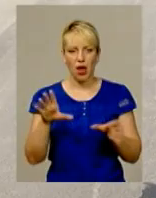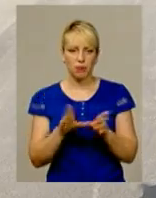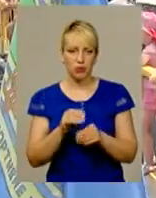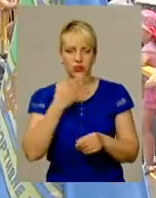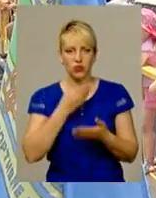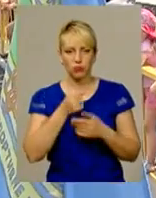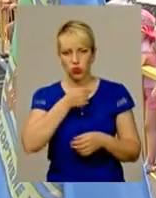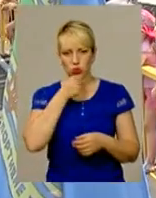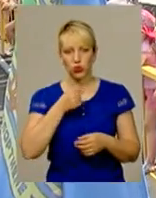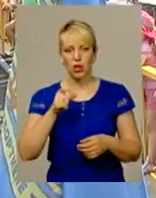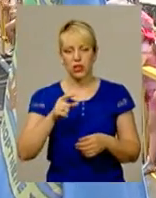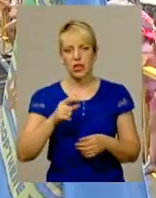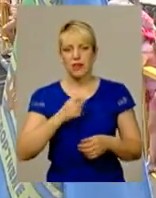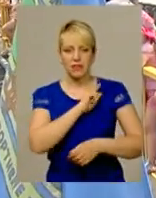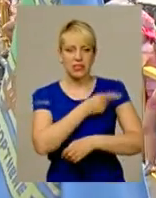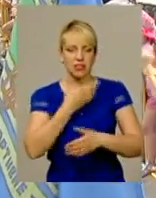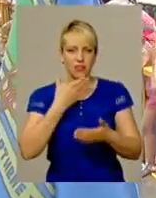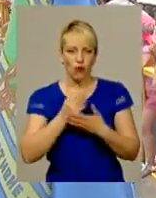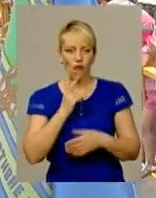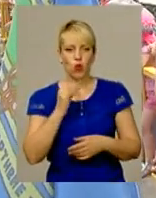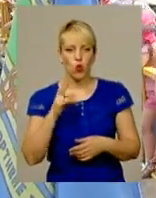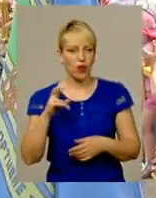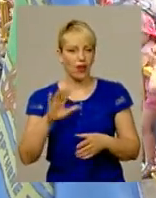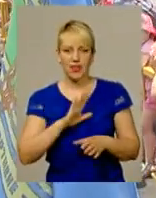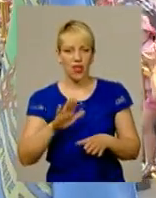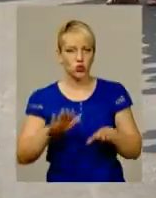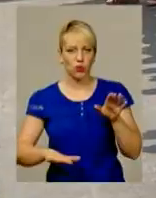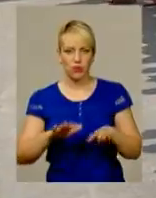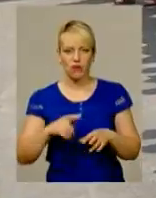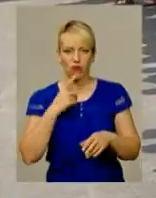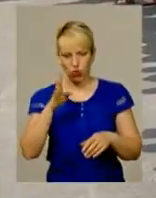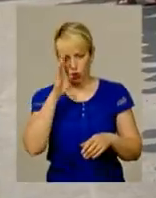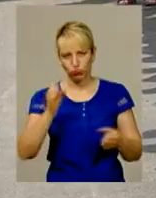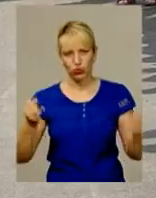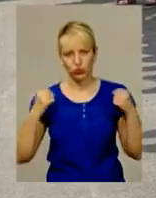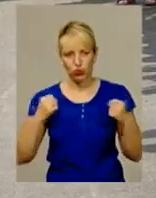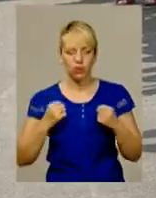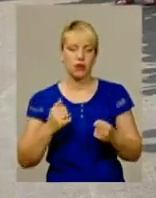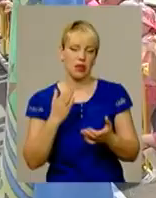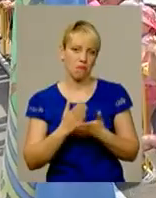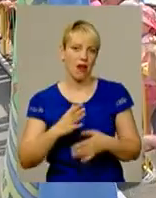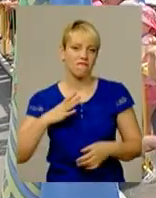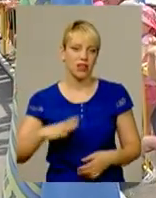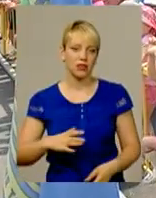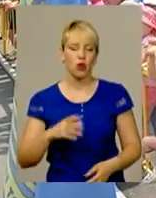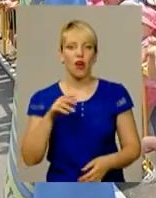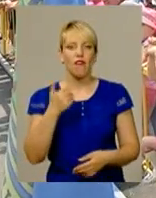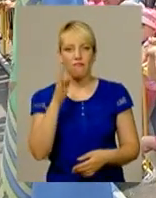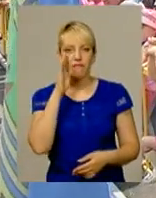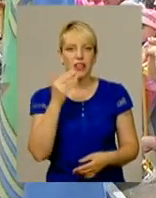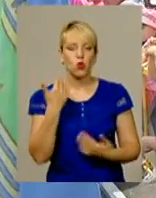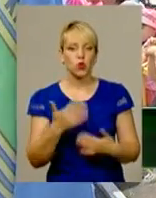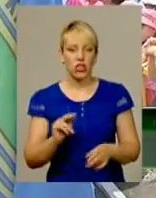дідусем. Той у силах онука не сумнівався. Каже, хлопець росте спортивним і має небояку витримку. Він вже чемпіон